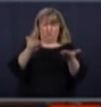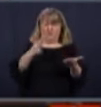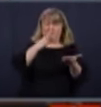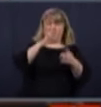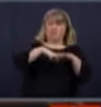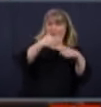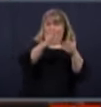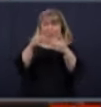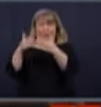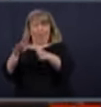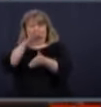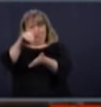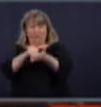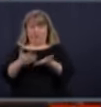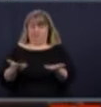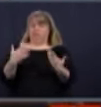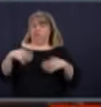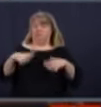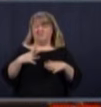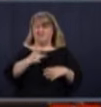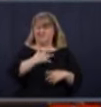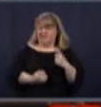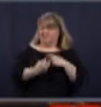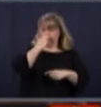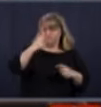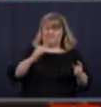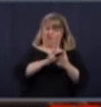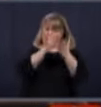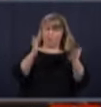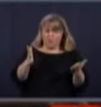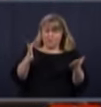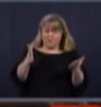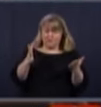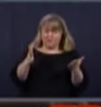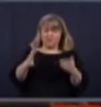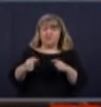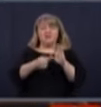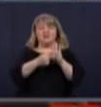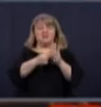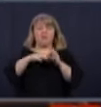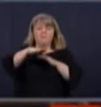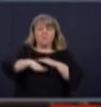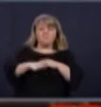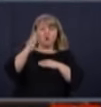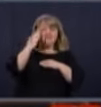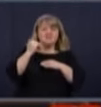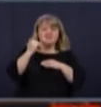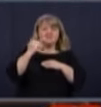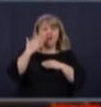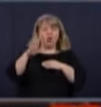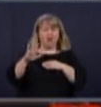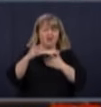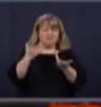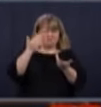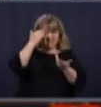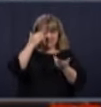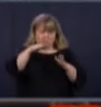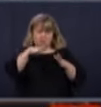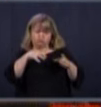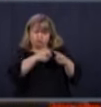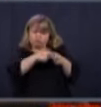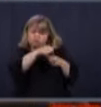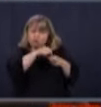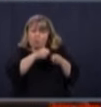Est-ce que ce n pas un pari risqué? Et là, je vous amène au Bas-Saint-Laurent, où il y a moins de cas, alors que les médecins